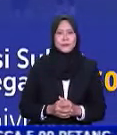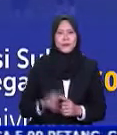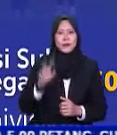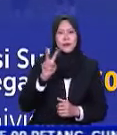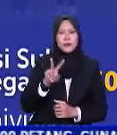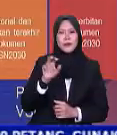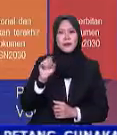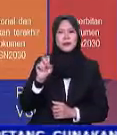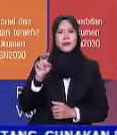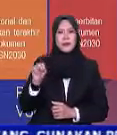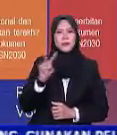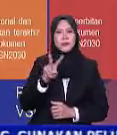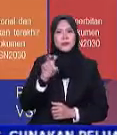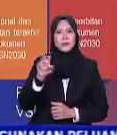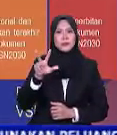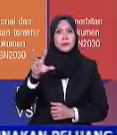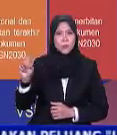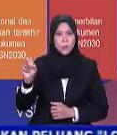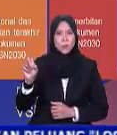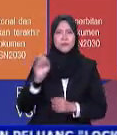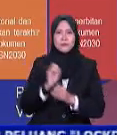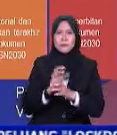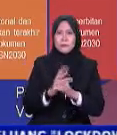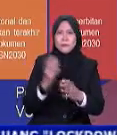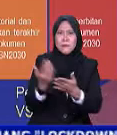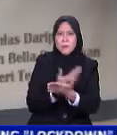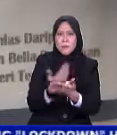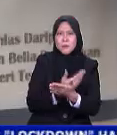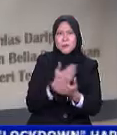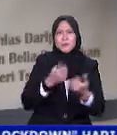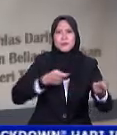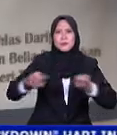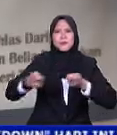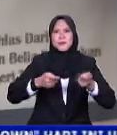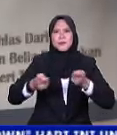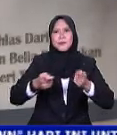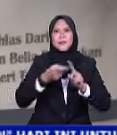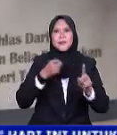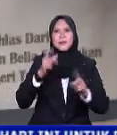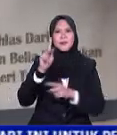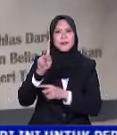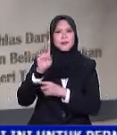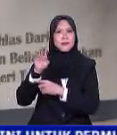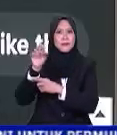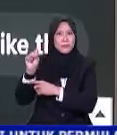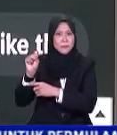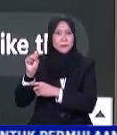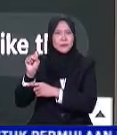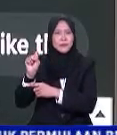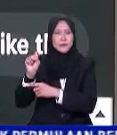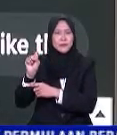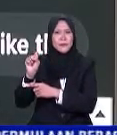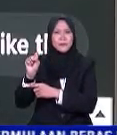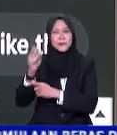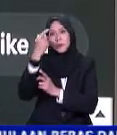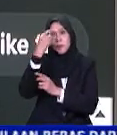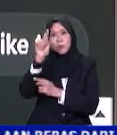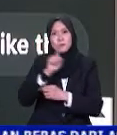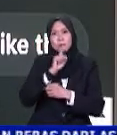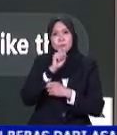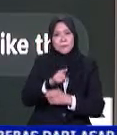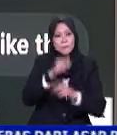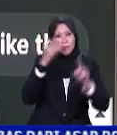VSN 2030 merupakan inisiatif baru yang dikelolakan oleh Kementerian Belia dan Sukan KBS bagi